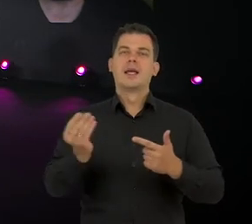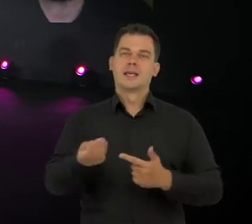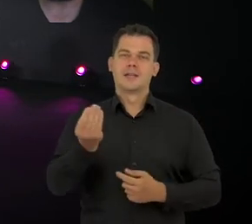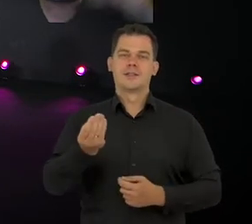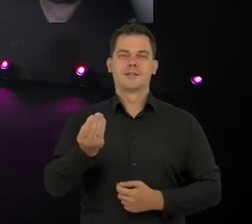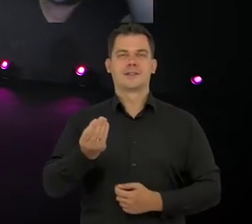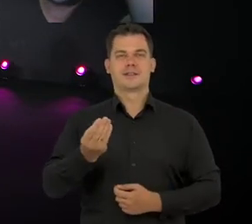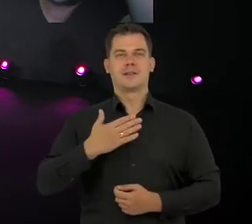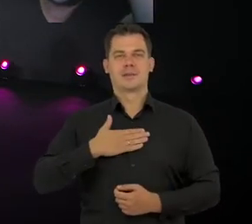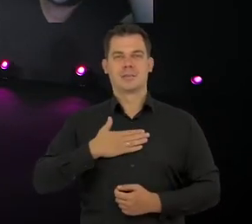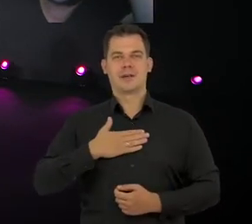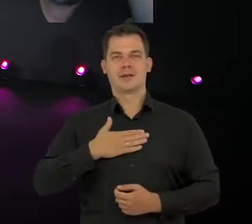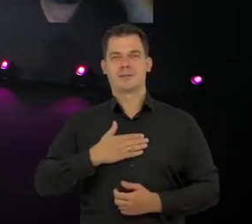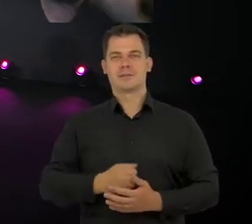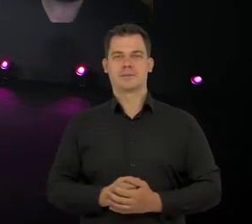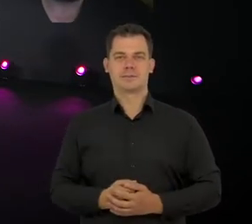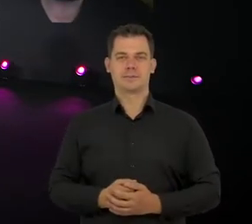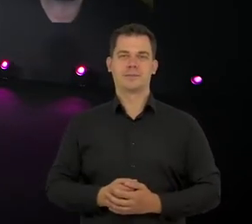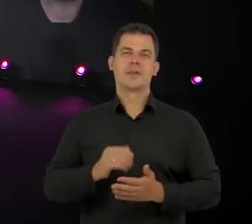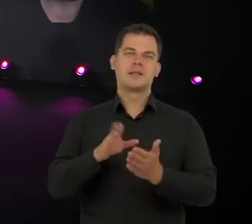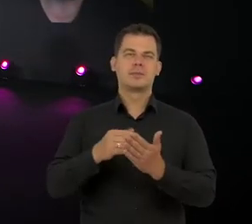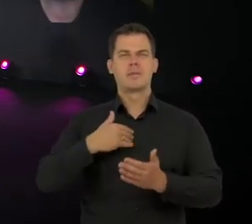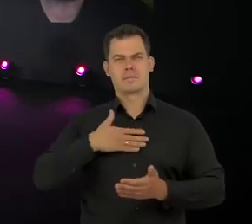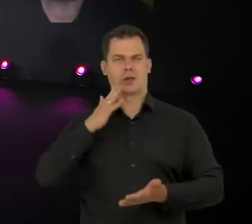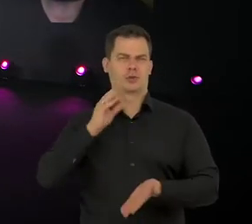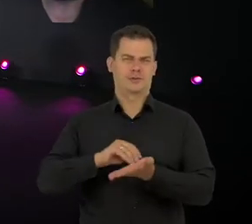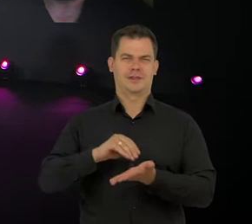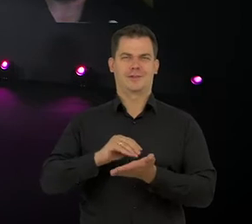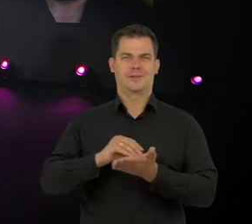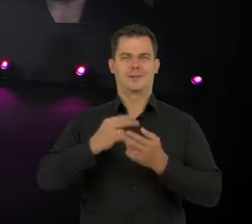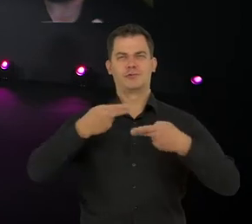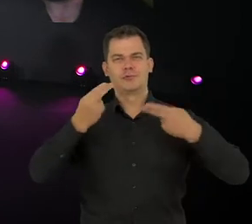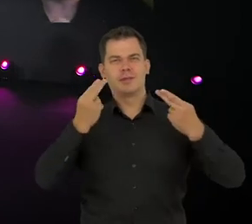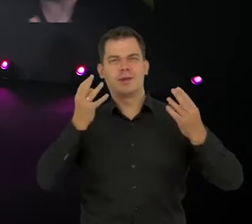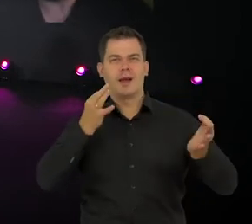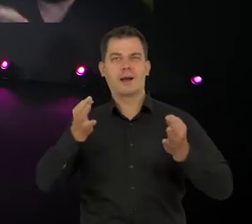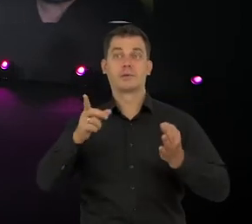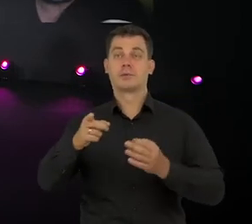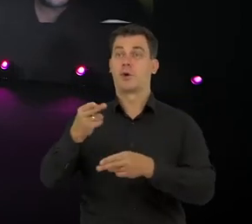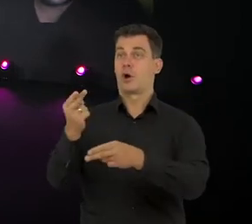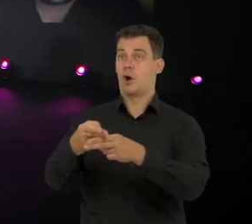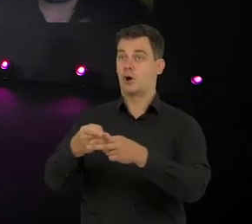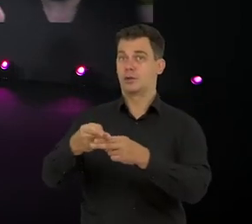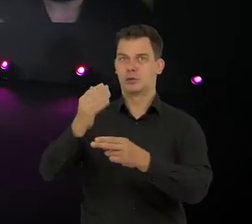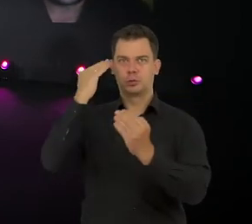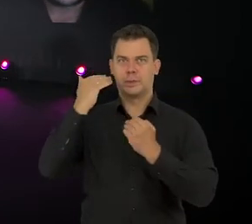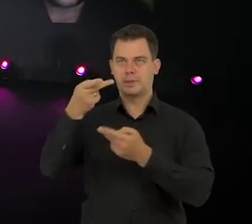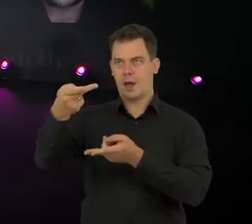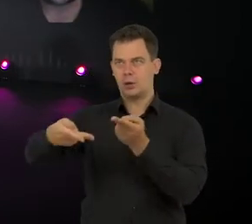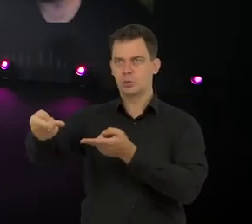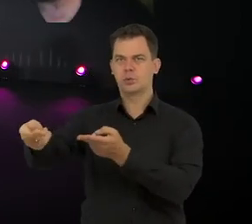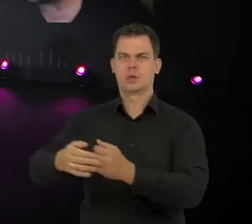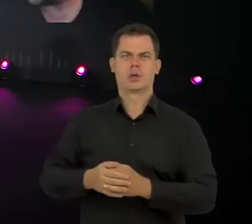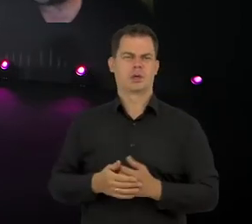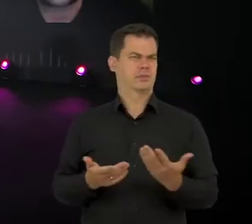Jeżeli mamy pewne doświadczenie, na przykład chorzy są w szpitalach i my nie widzimy tych